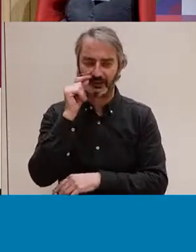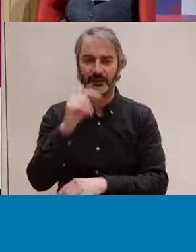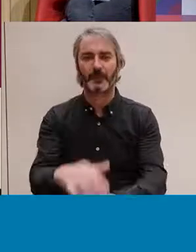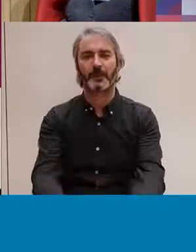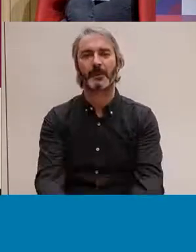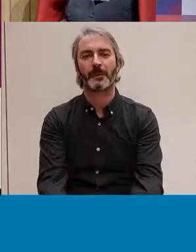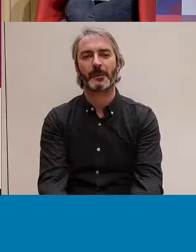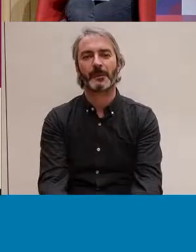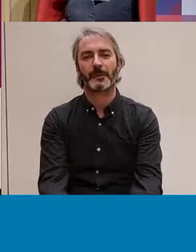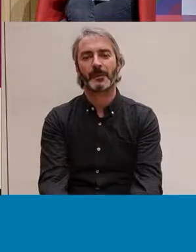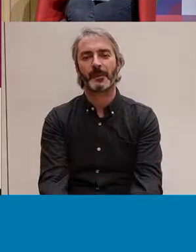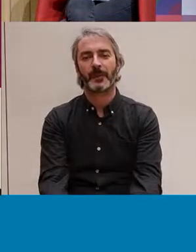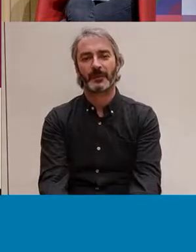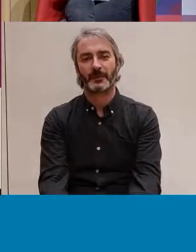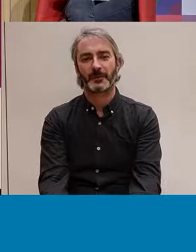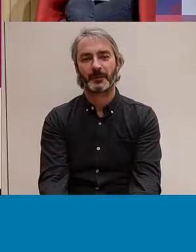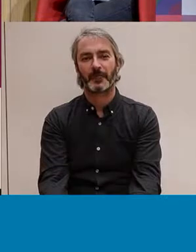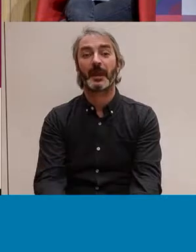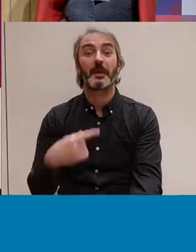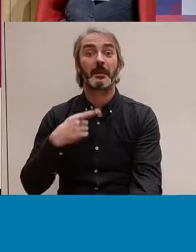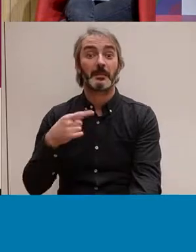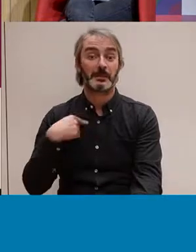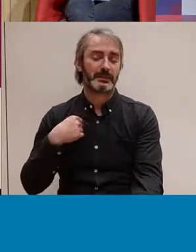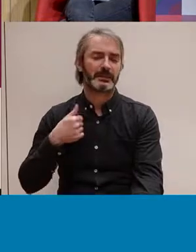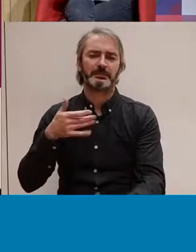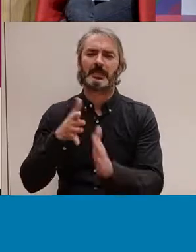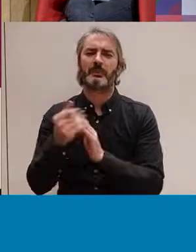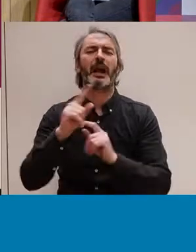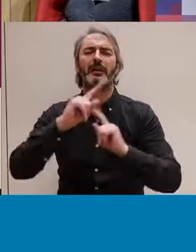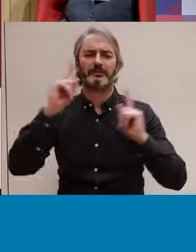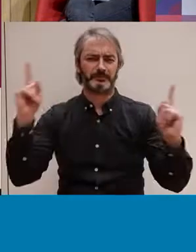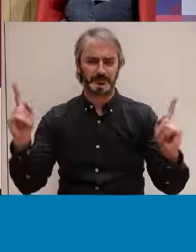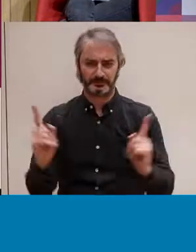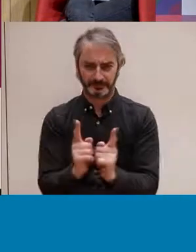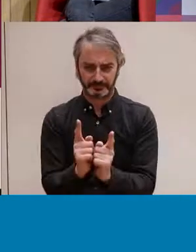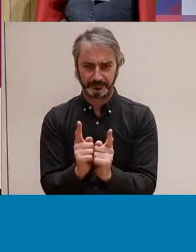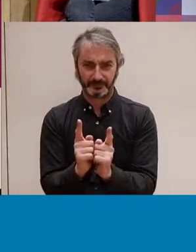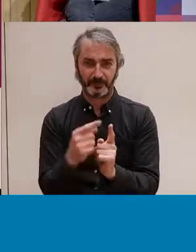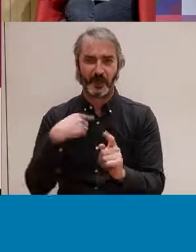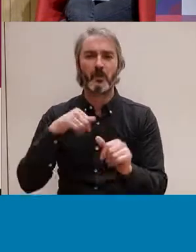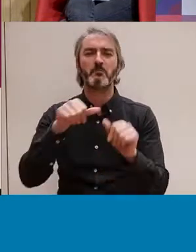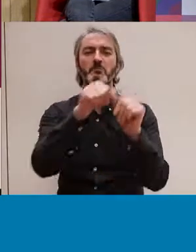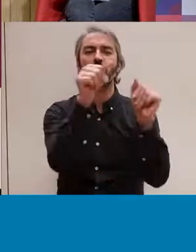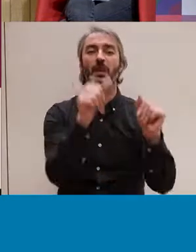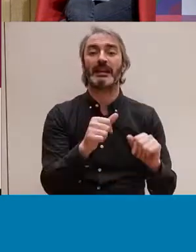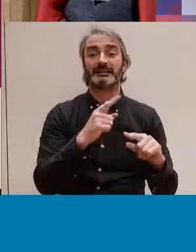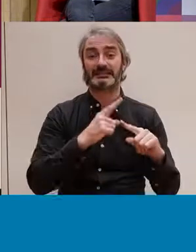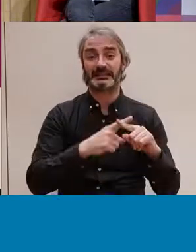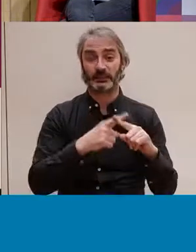Dit això una mica resumit i caòtic de com nosaltres creiem que aquest model de sexualitat